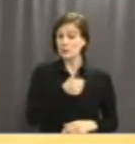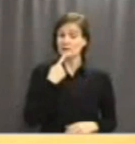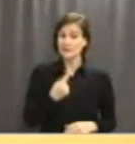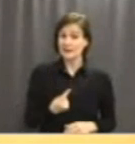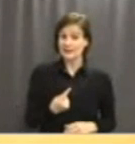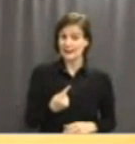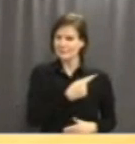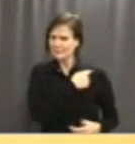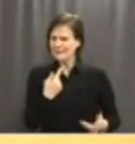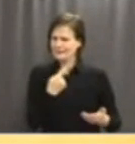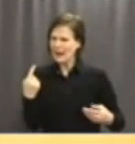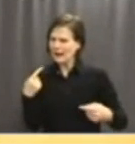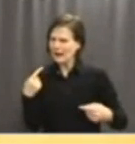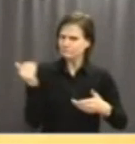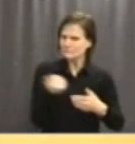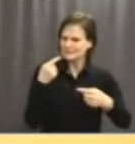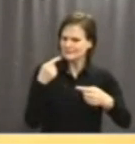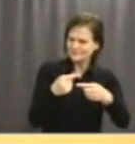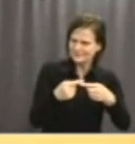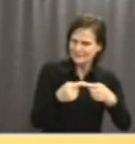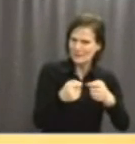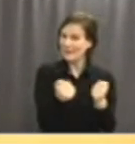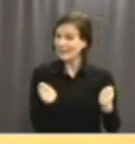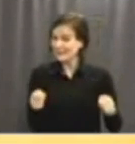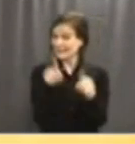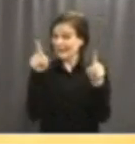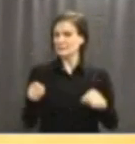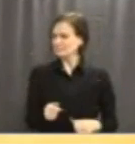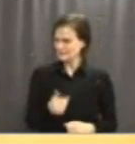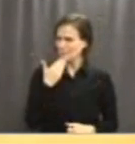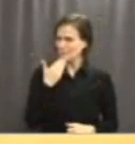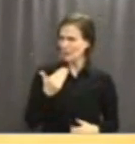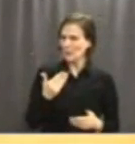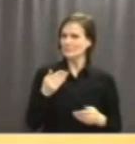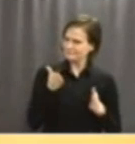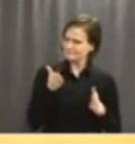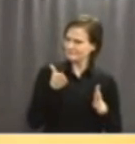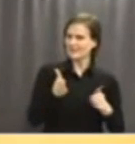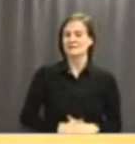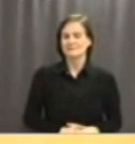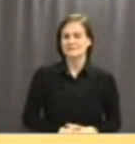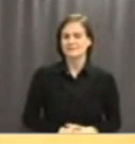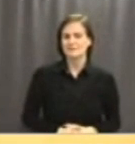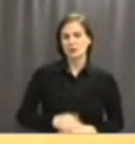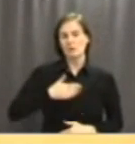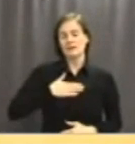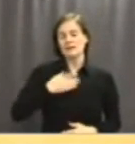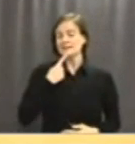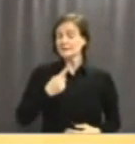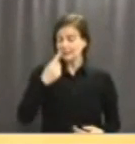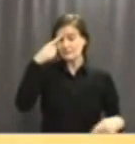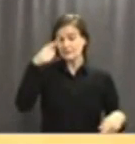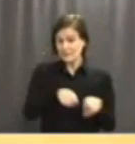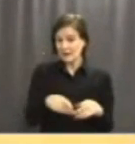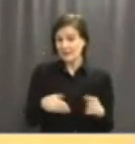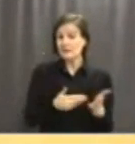nådde inte riktigt ända fram med motionen. Men en god bit på vägen. Så att jag vill yrka bifall till